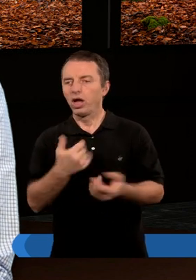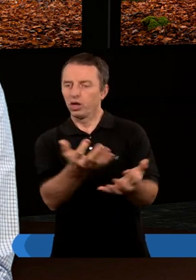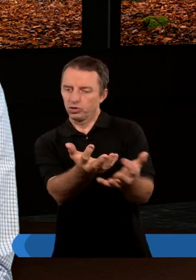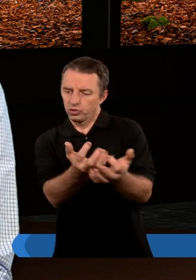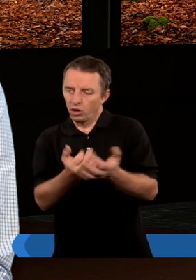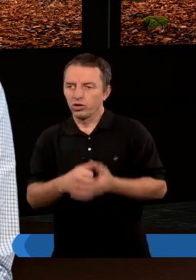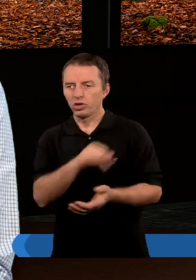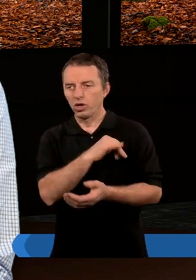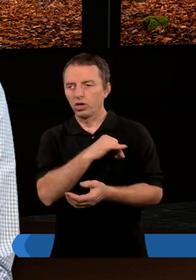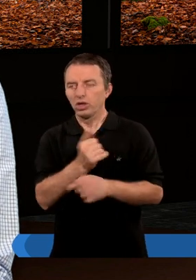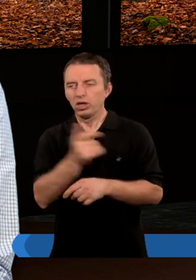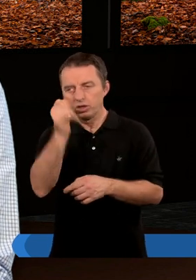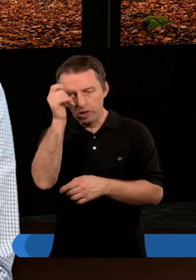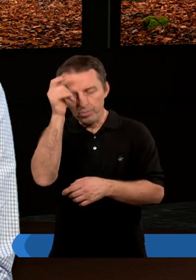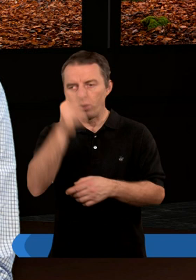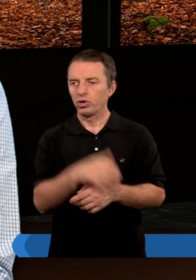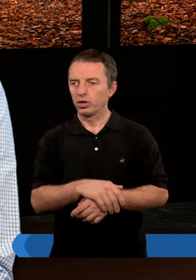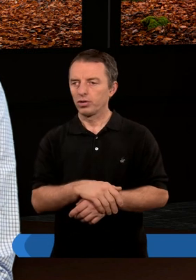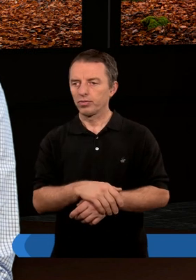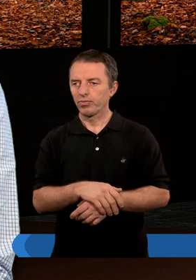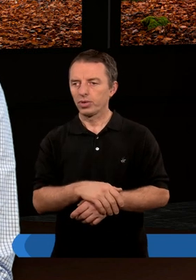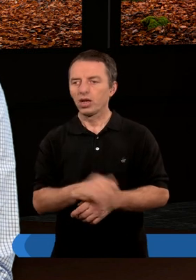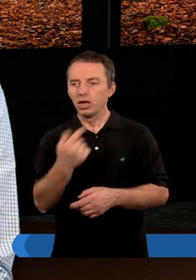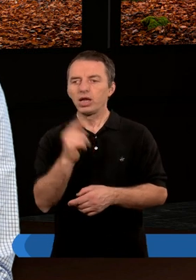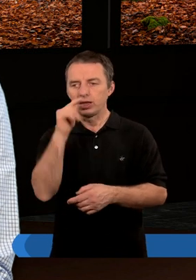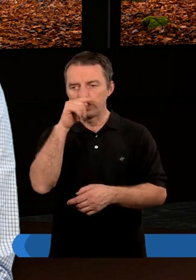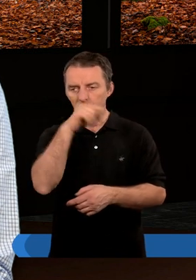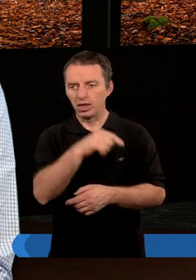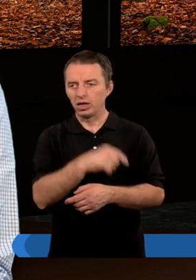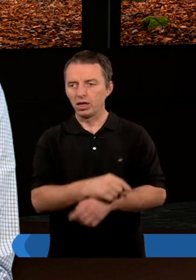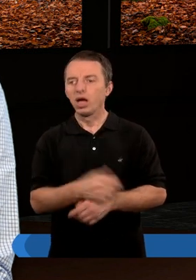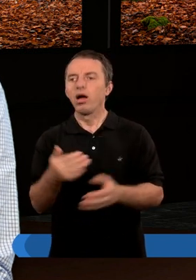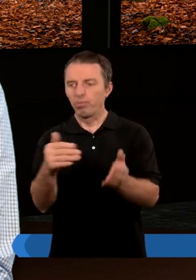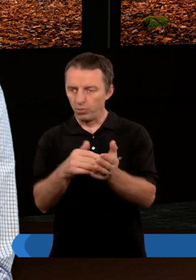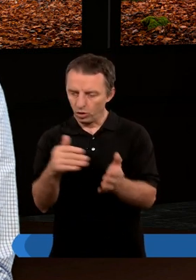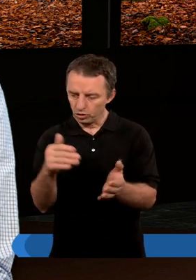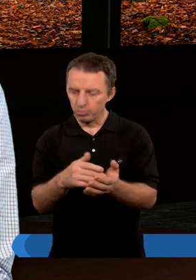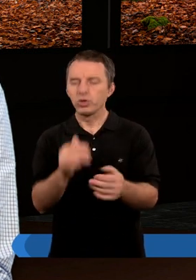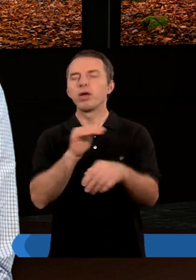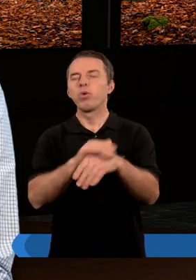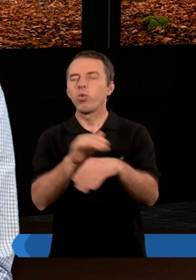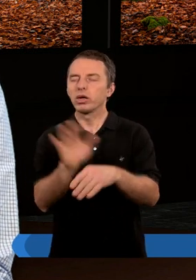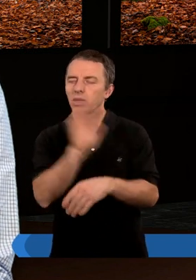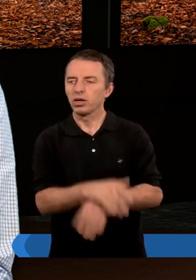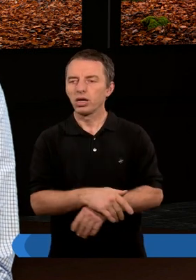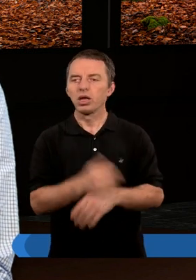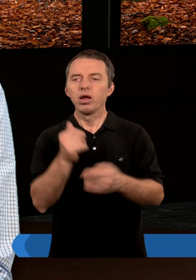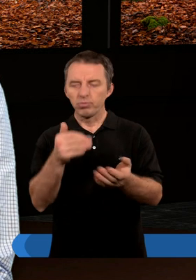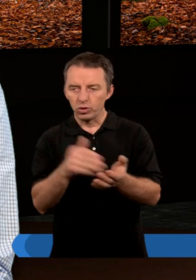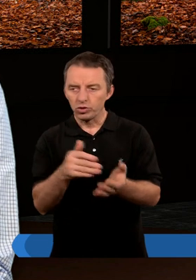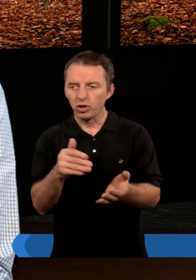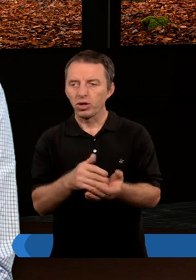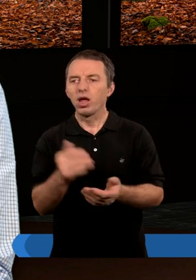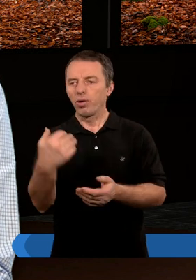ciągnie do grzechu, jeśli jest diabel, i no niestety my potrzebujemy tej laski Bożej, nie? A my